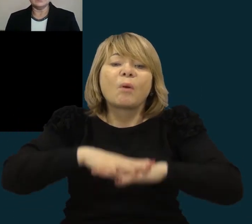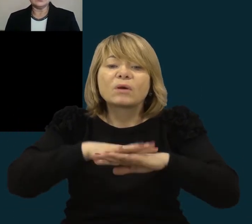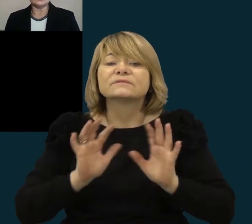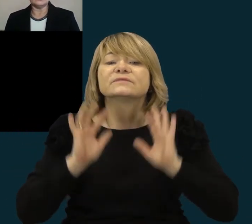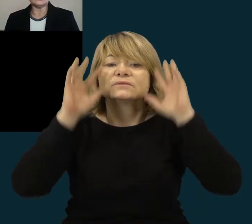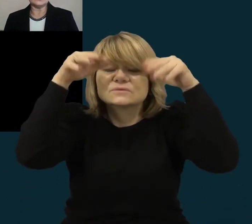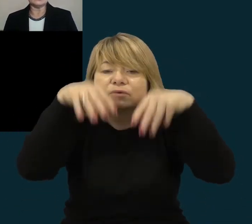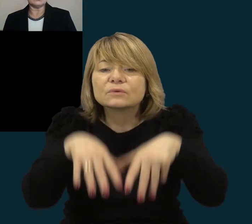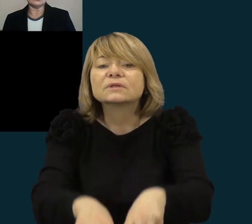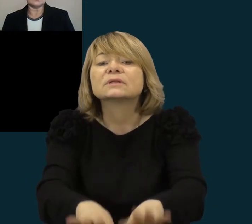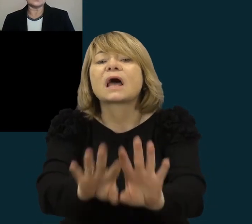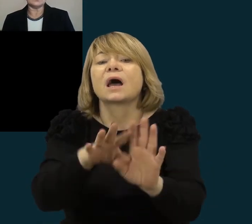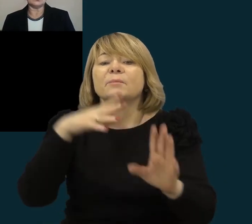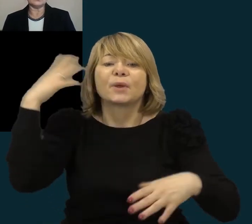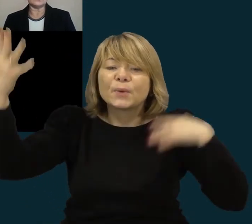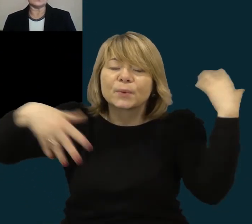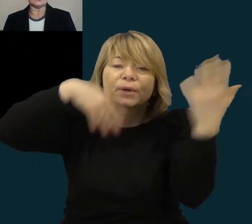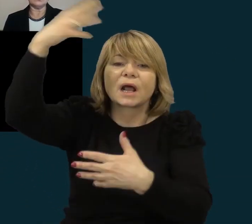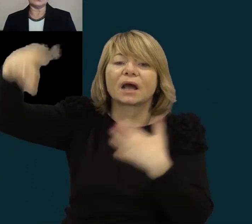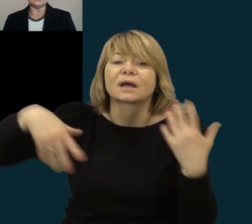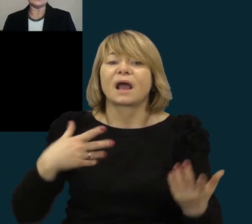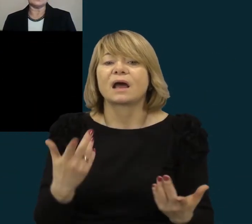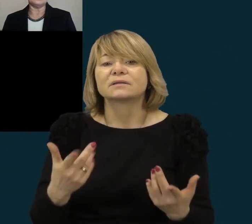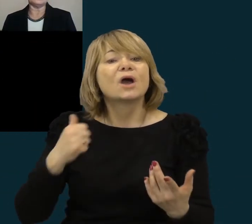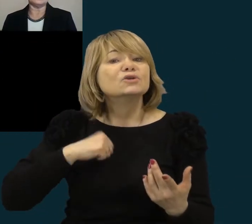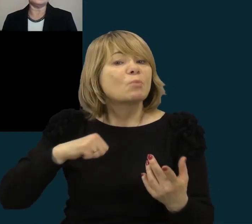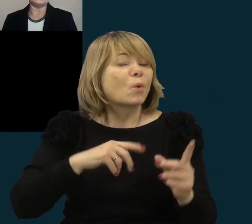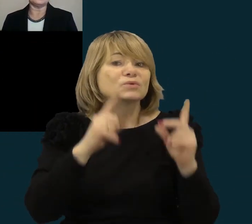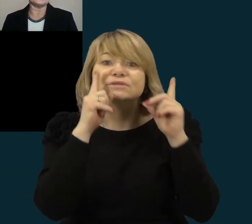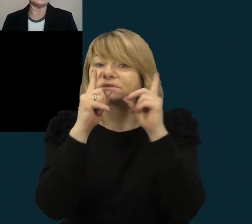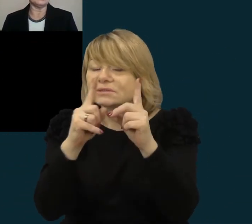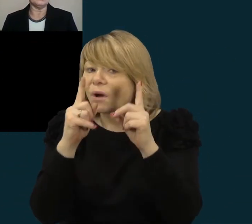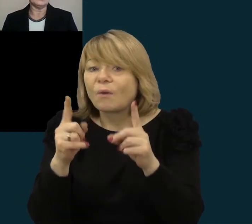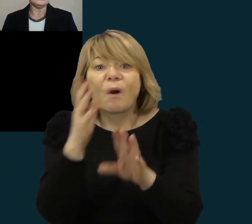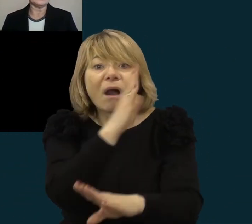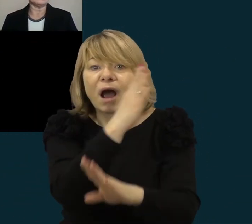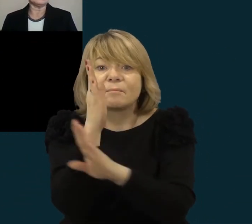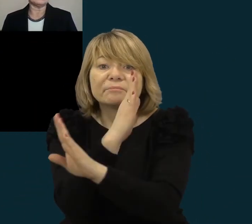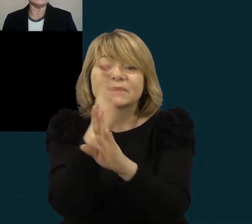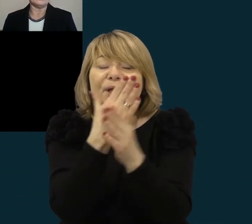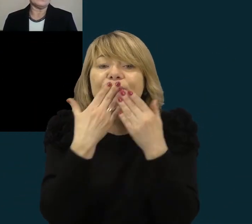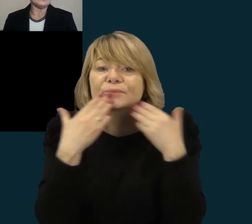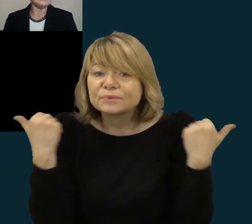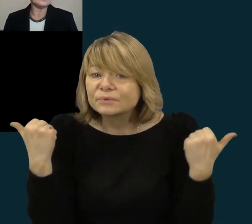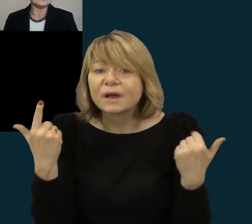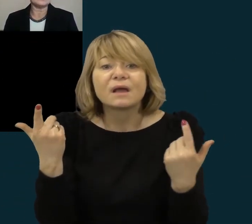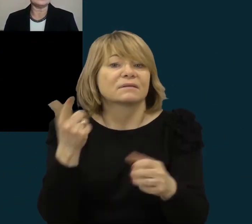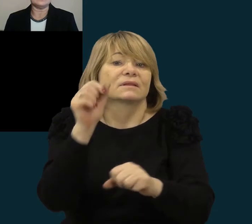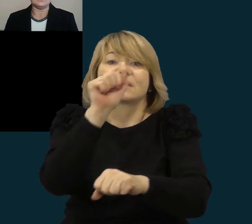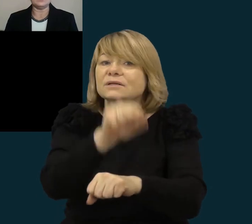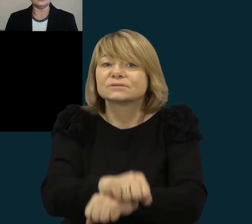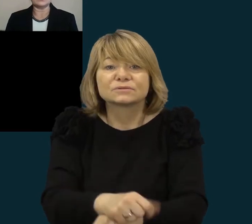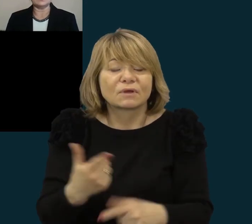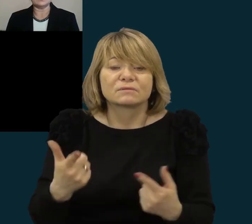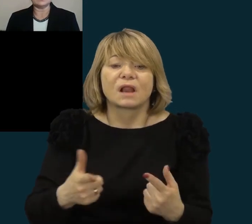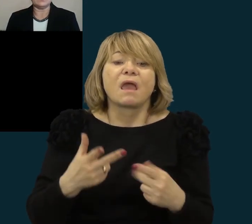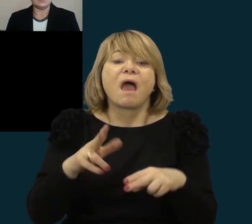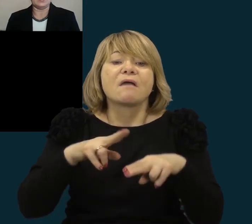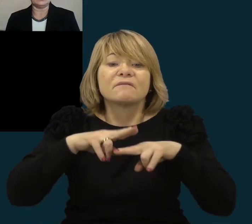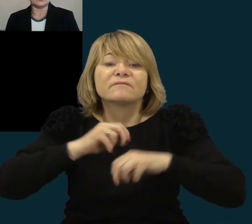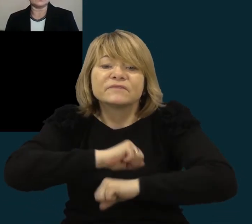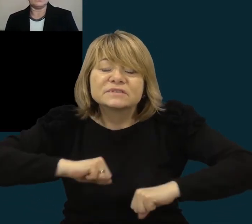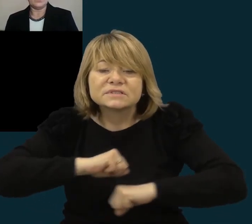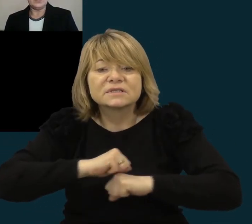visrai. Žmogus, netausodamas gamtos, nesuvokdamas tadytusio ryšio prasmingumą, netausuoja nei fizinės, nei emocinės